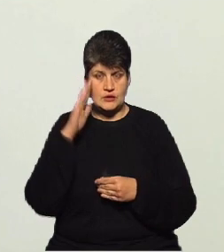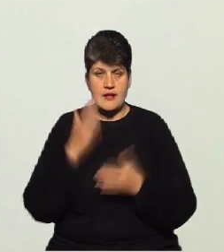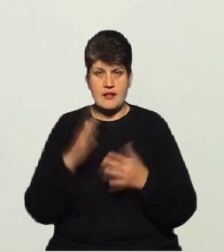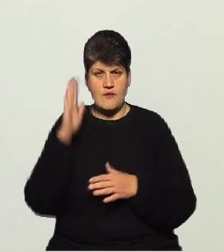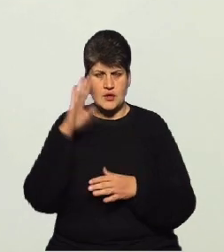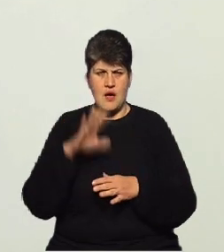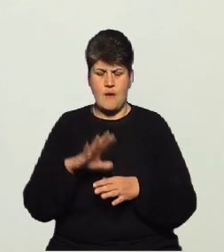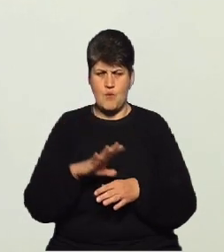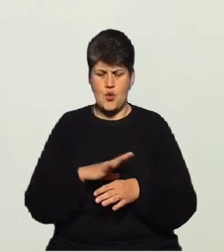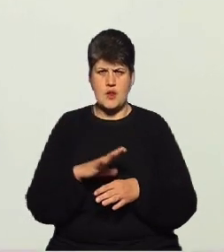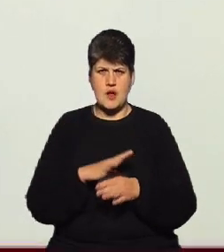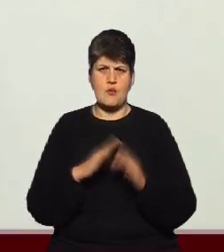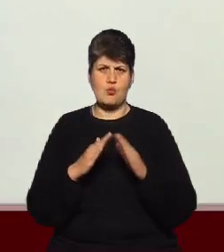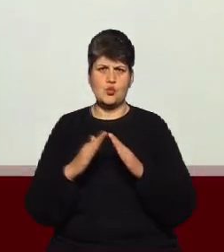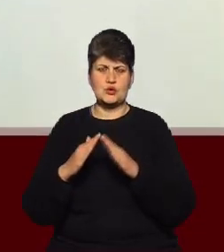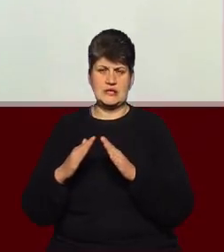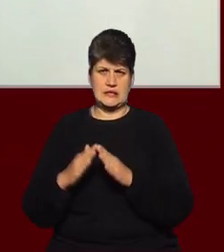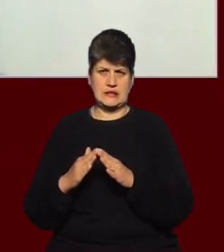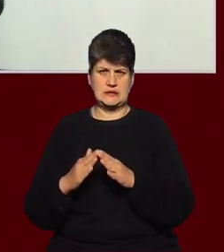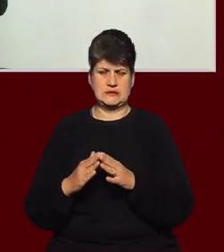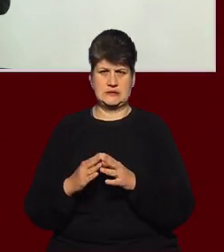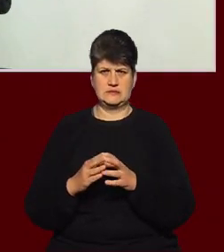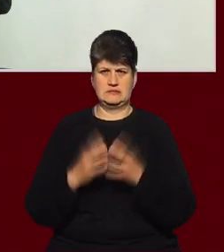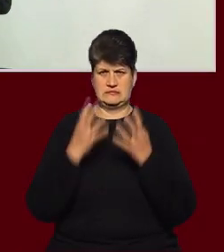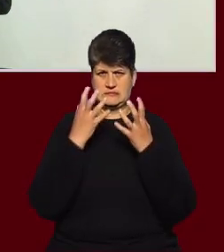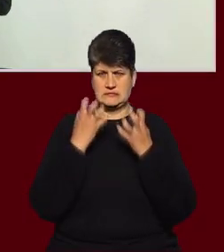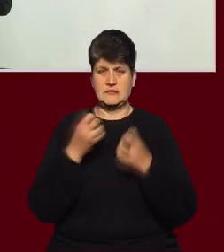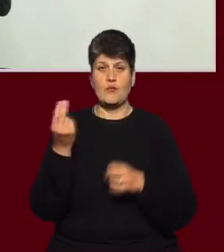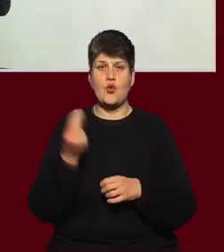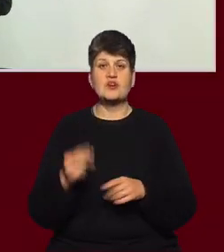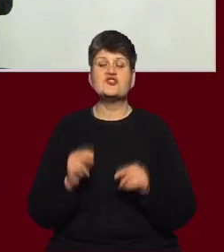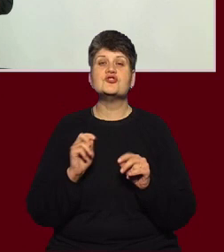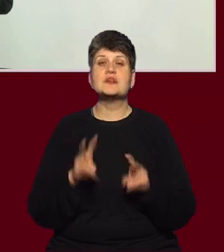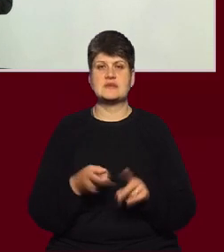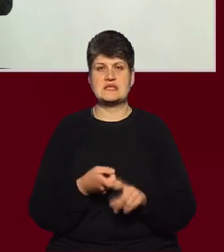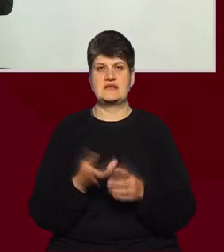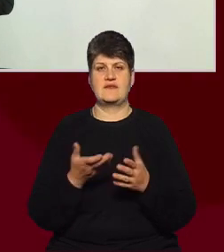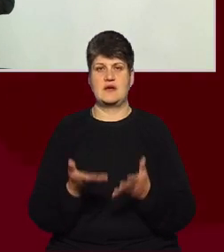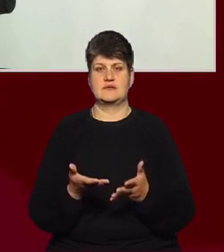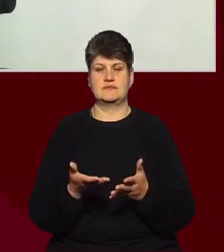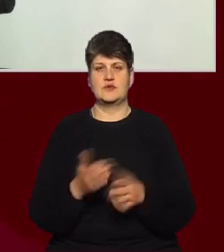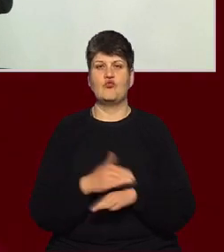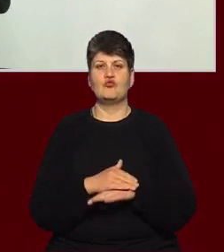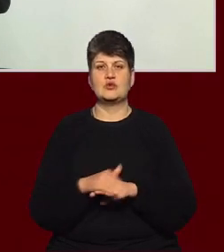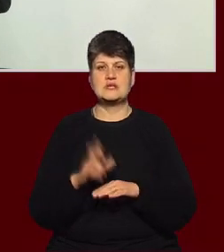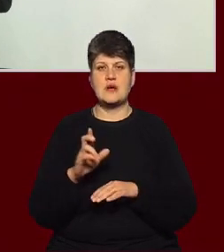будинках такого бурого кольору. З чим це може бути пов'язано? Я такі самі вулиці? Бандери.